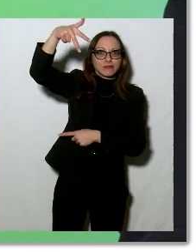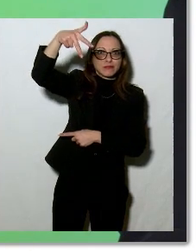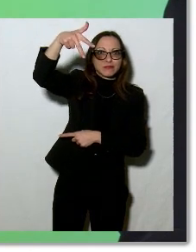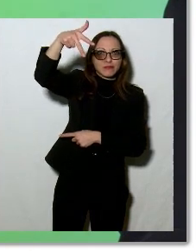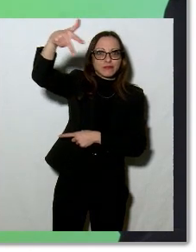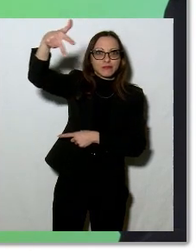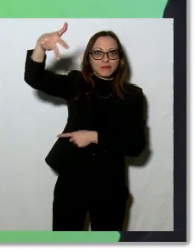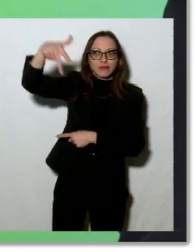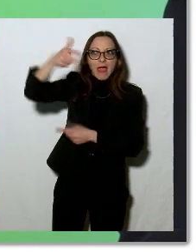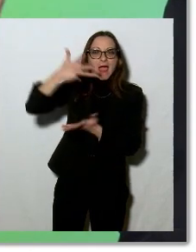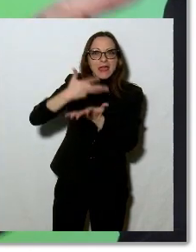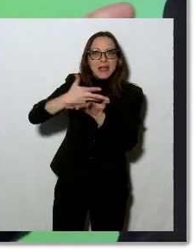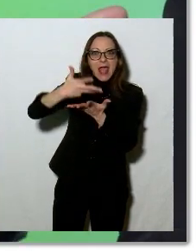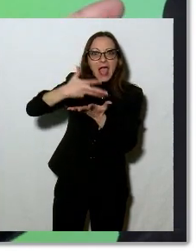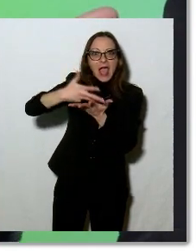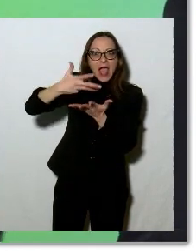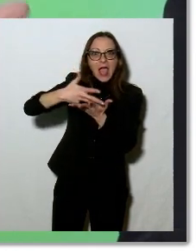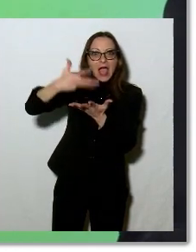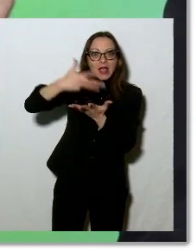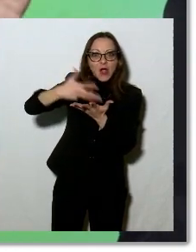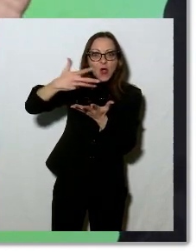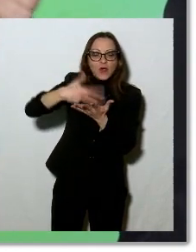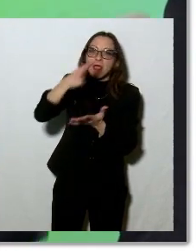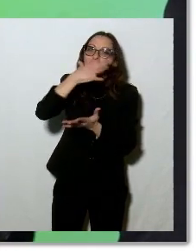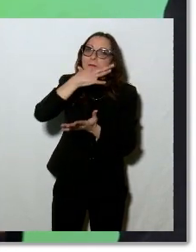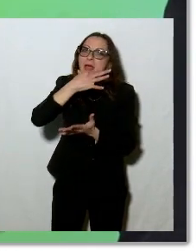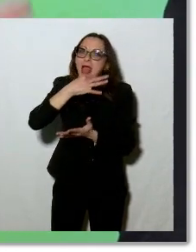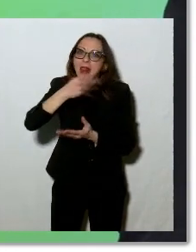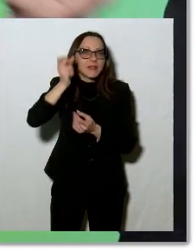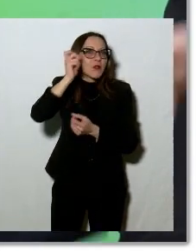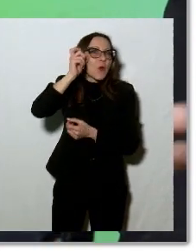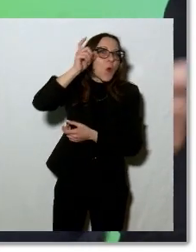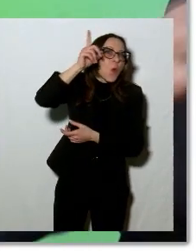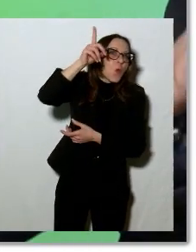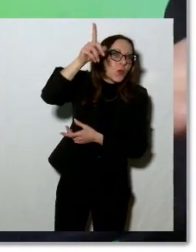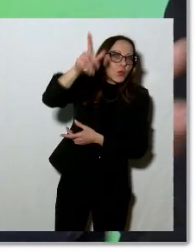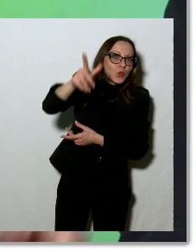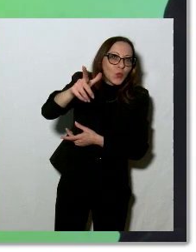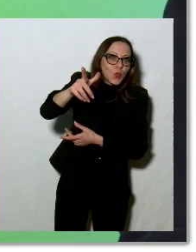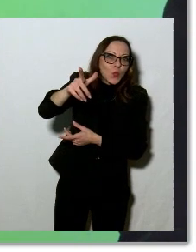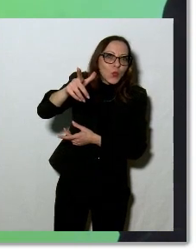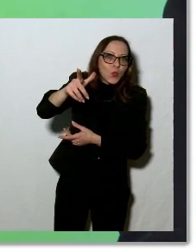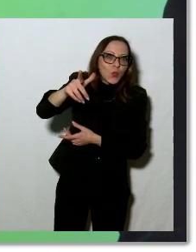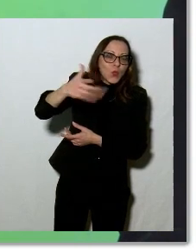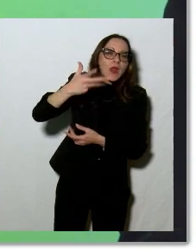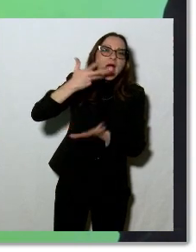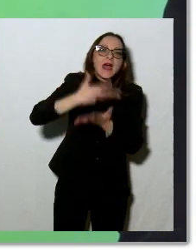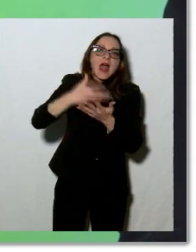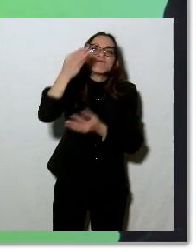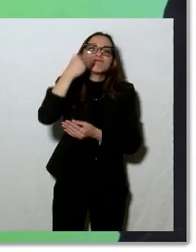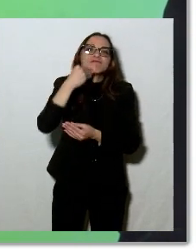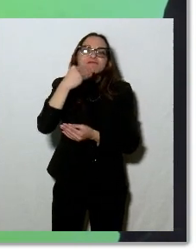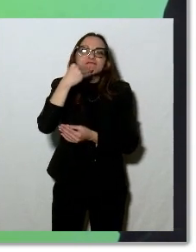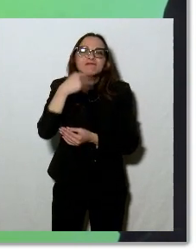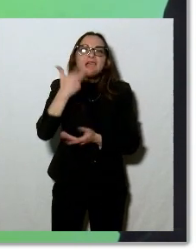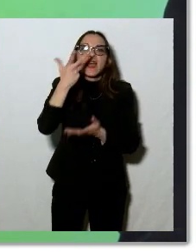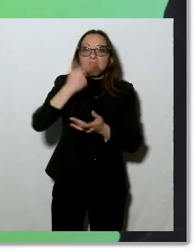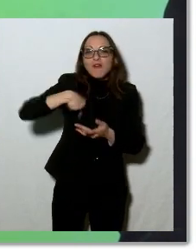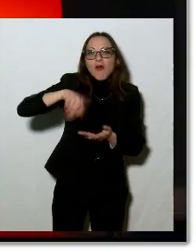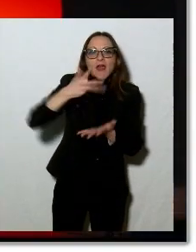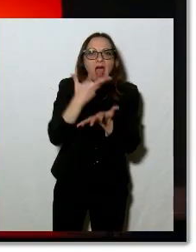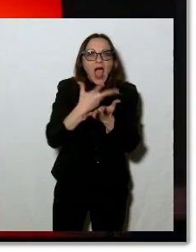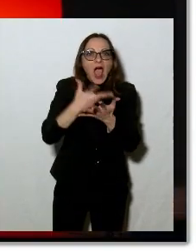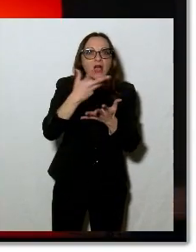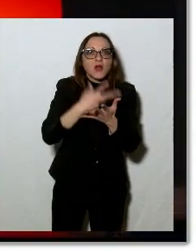nostro territorio. Raccontano le bellezze culturali, l'enogastronomia. Raccontiamo la